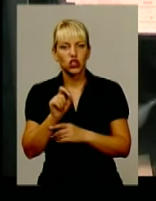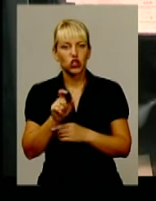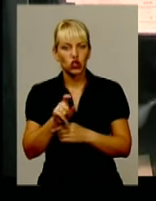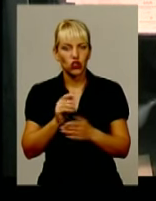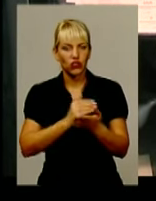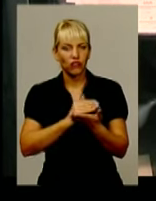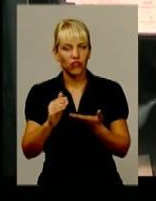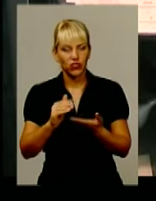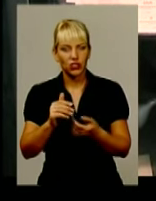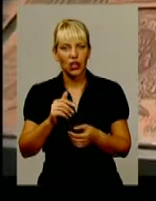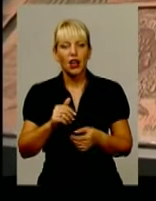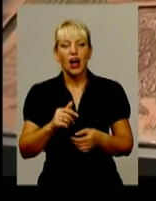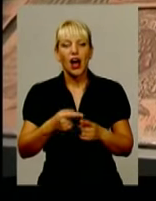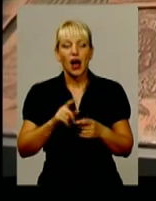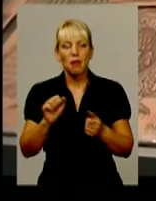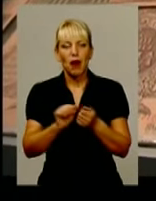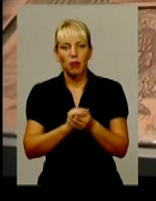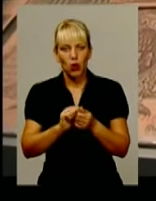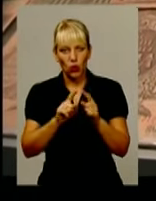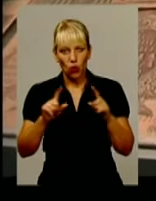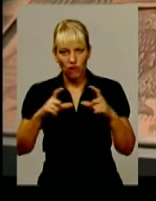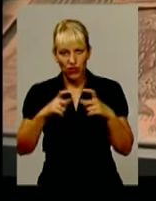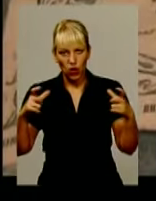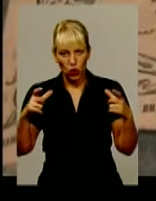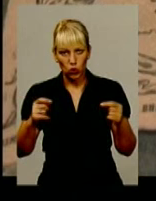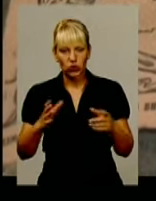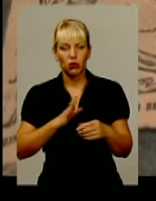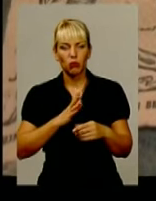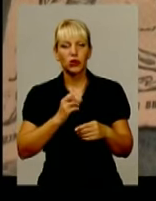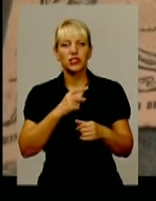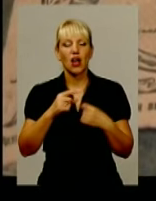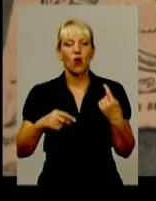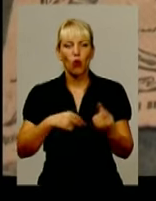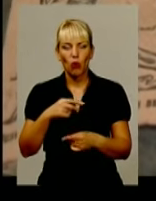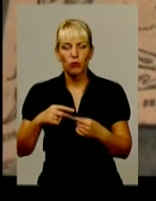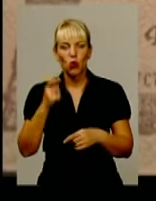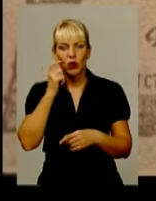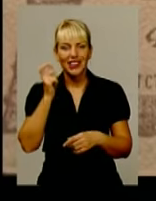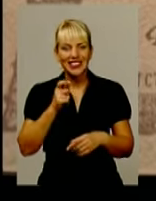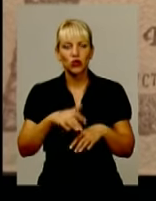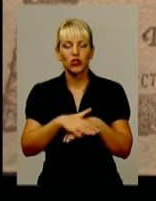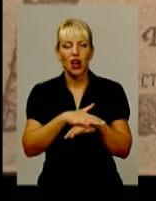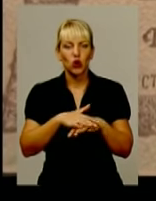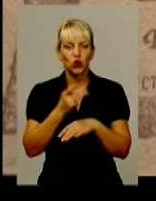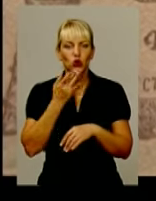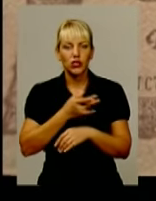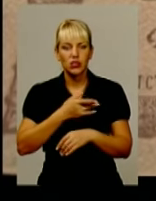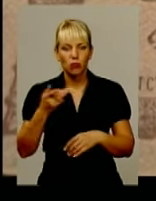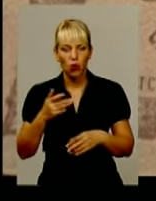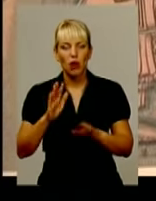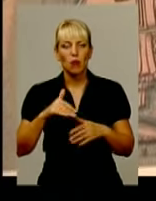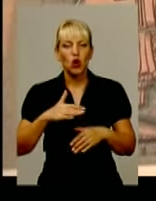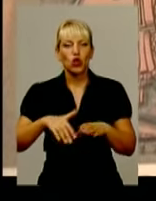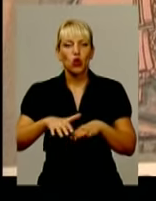проби. А як паперові гроші, гривня була в обігу за часів Української Народної Республіки. Та після довгої перерви вона знову з'явилася в